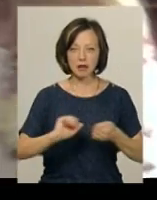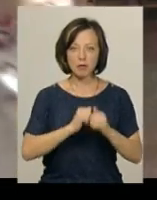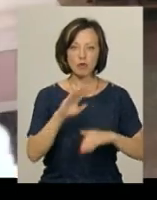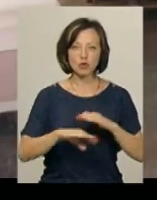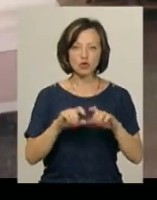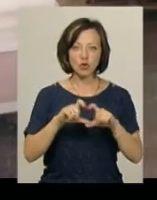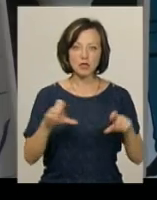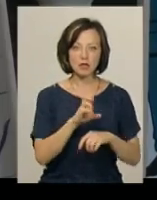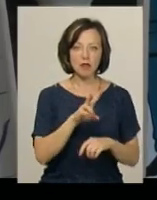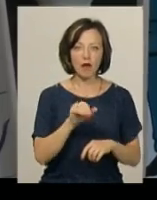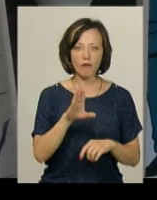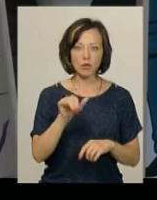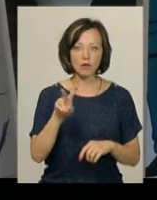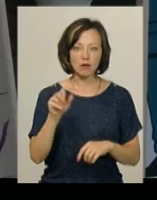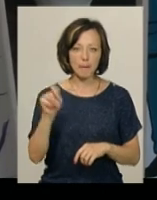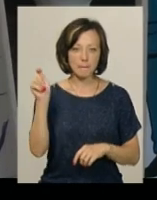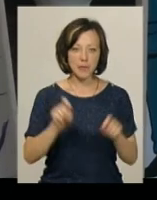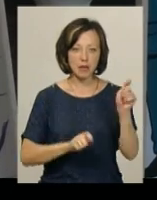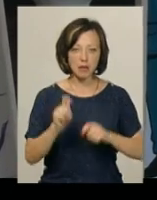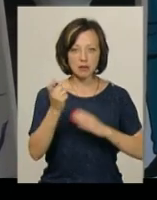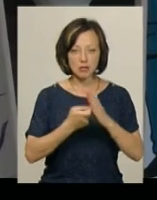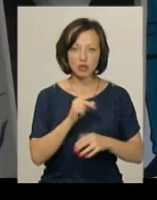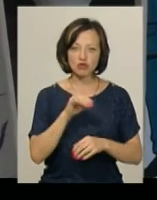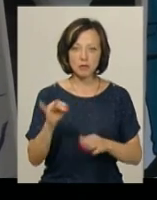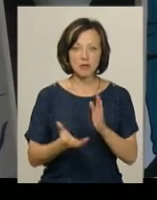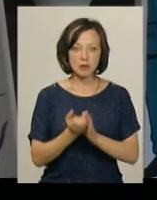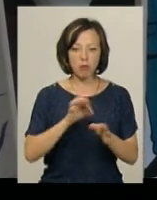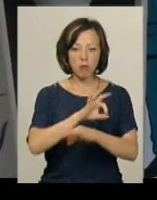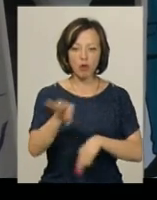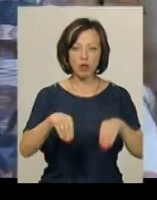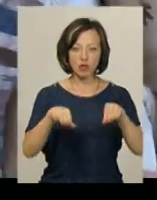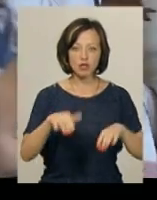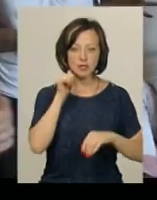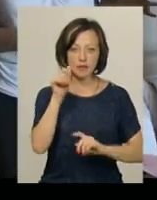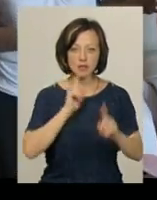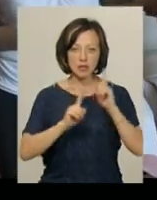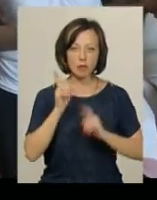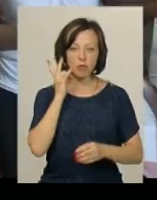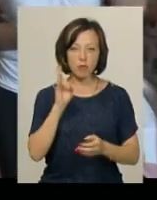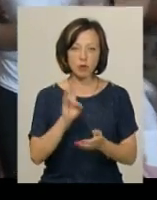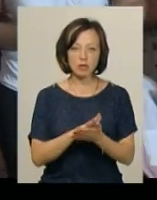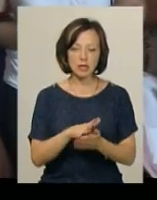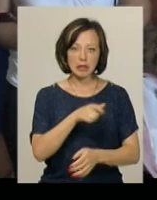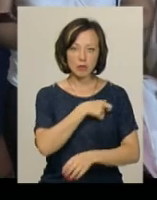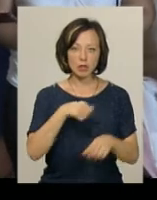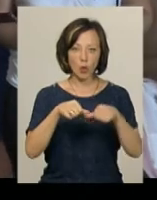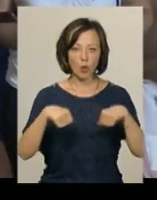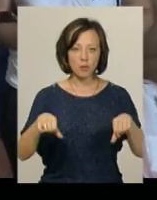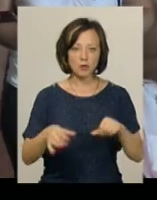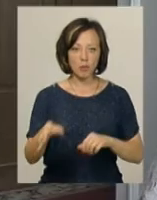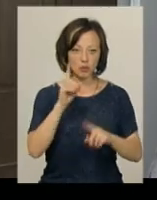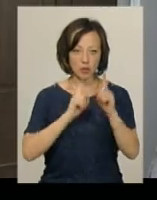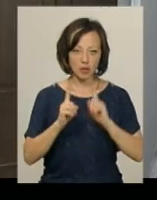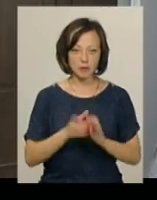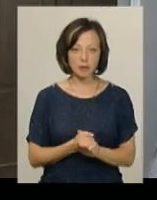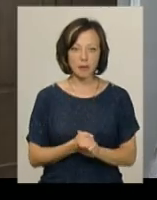'янсьподільської школи «Славутинка». Вони приїхали, аби дізнатися, чи підтримують проєкт рішення завтрашньої сесії постійній депутатській комісії обласної ради.